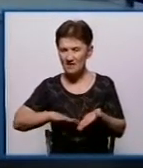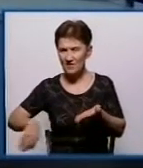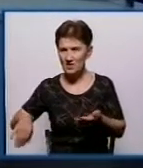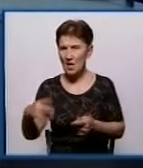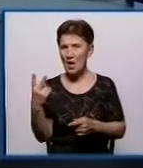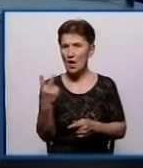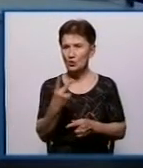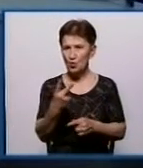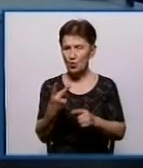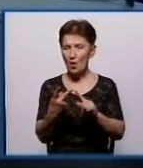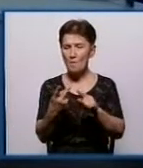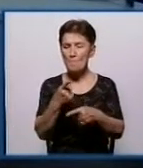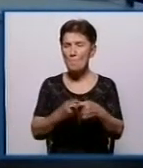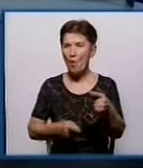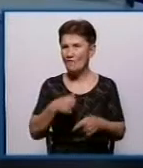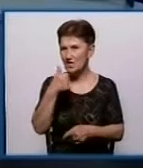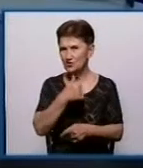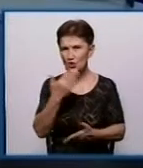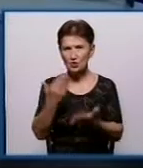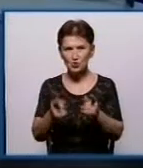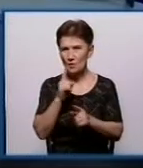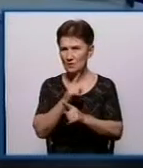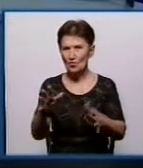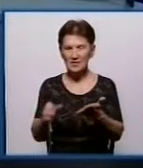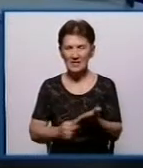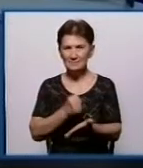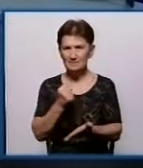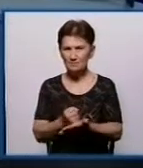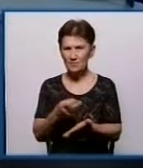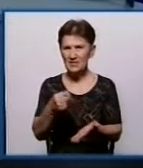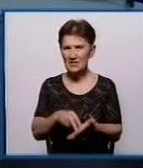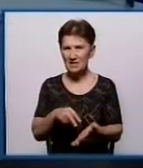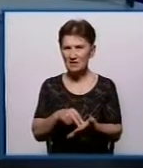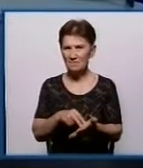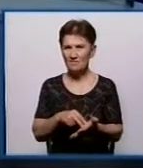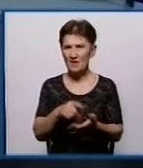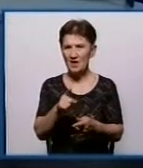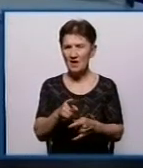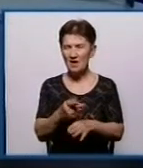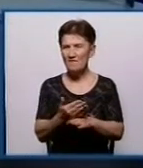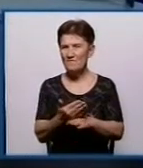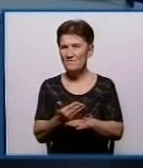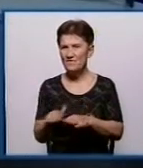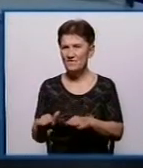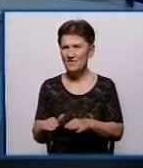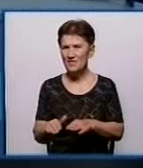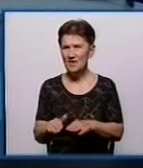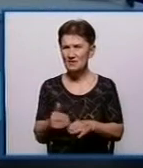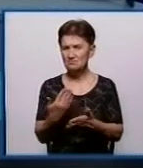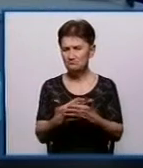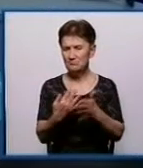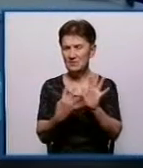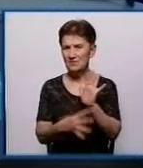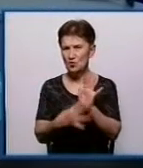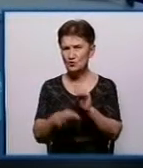півріччі ми прогнозуємо, якщо не буде прийнятий тариф 2018 року, відшкодування по тарифу водовідведення близько 90%.